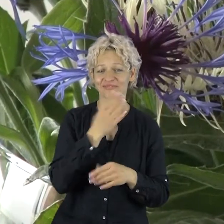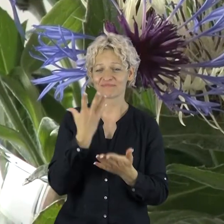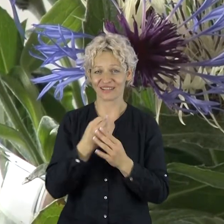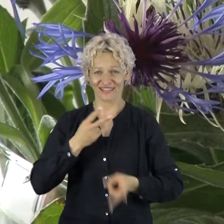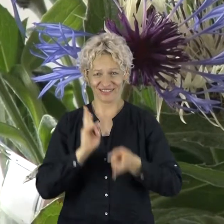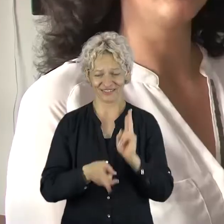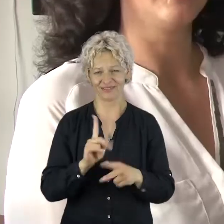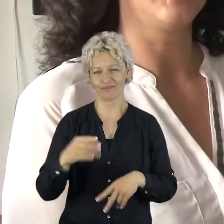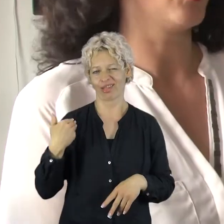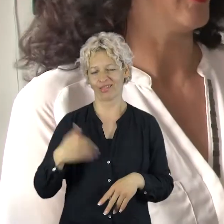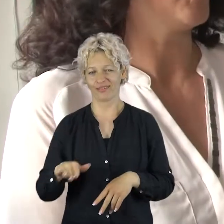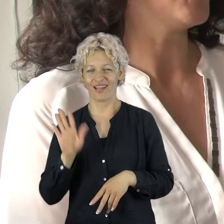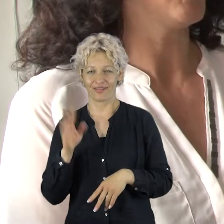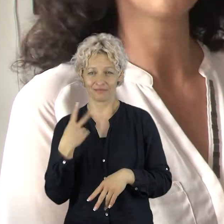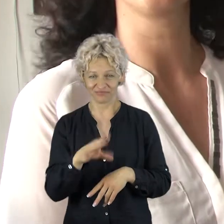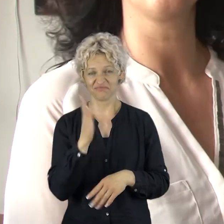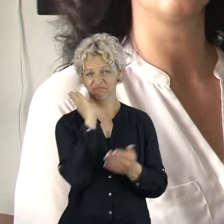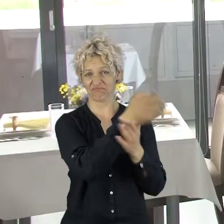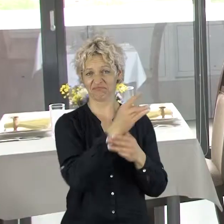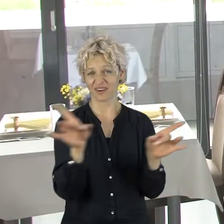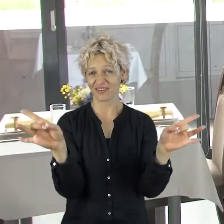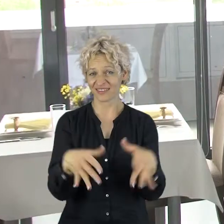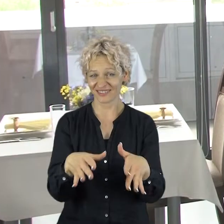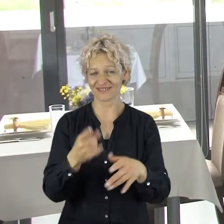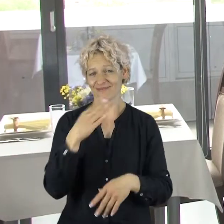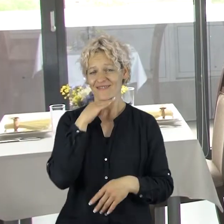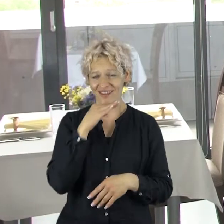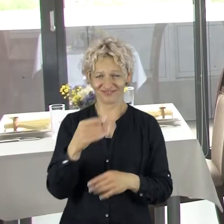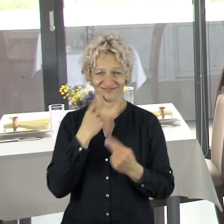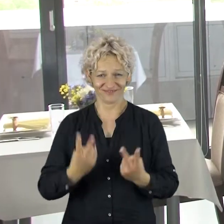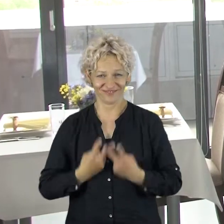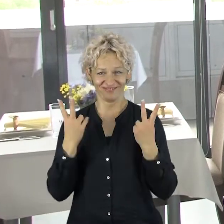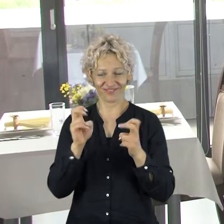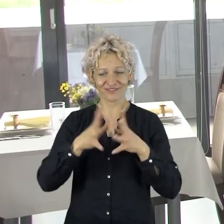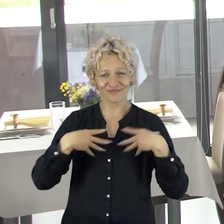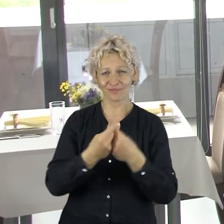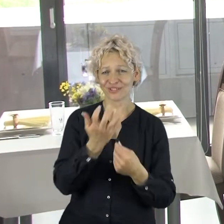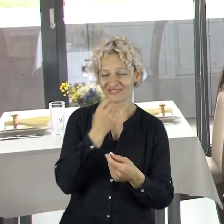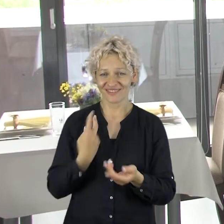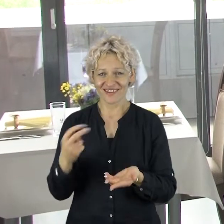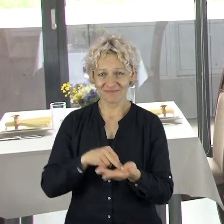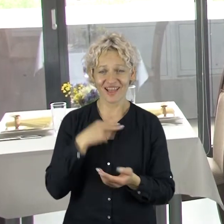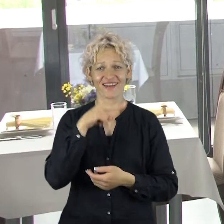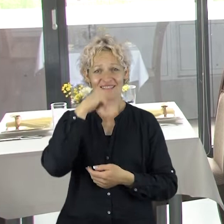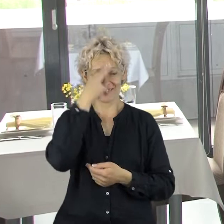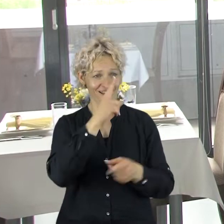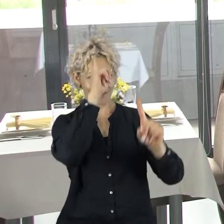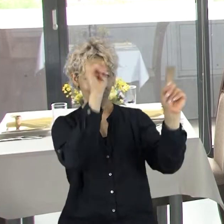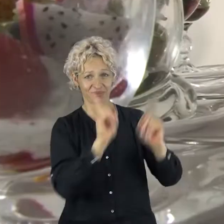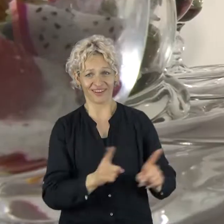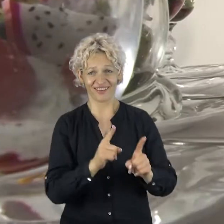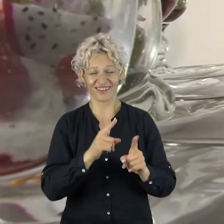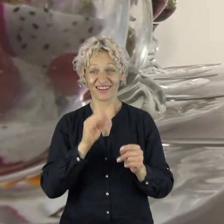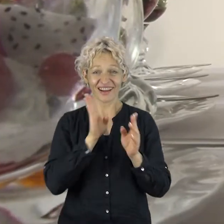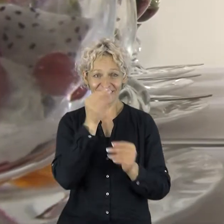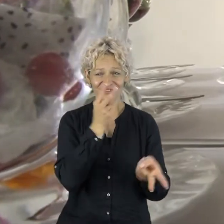su vaikais, gali pakviestėti restoraną, bet čia, paaišku, smagių yra, kad aš šeima atsikėlę ankščių ir tėti nustėbina pusryčiai šventiniais.